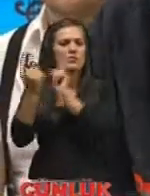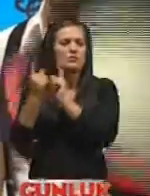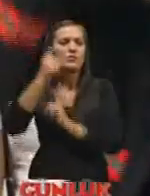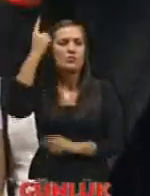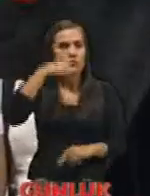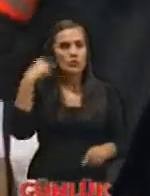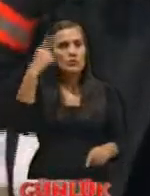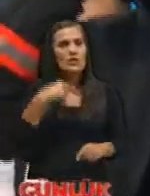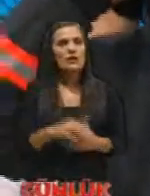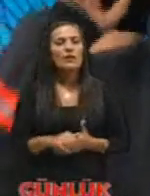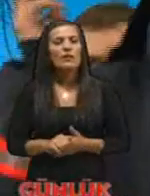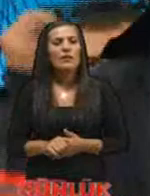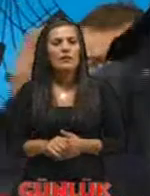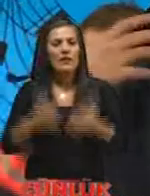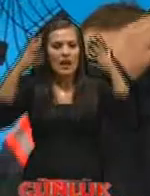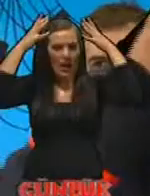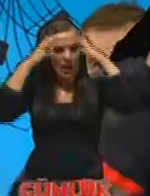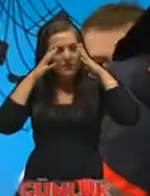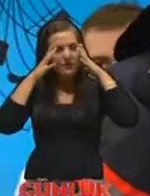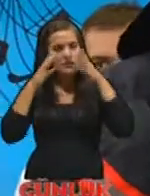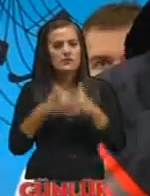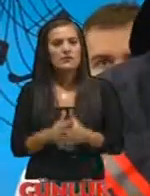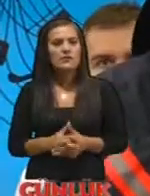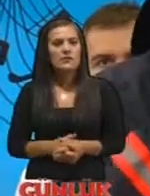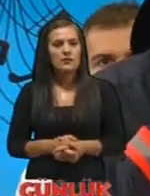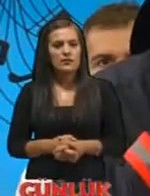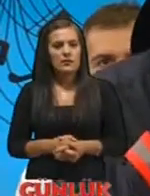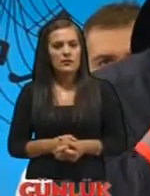bunun için de kaskımızı evet